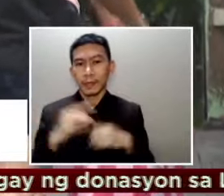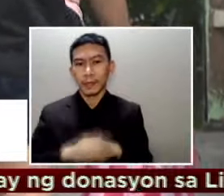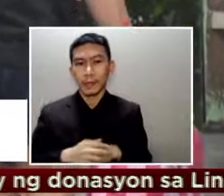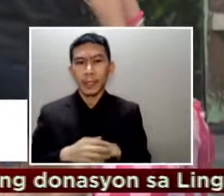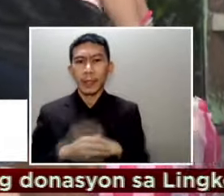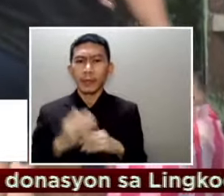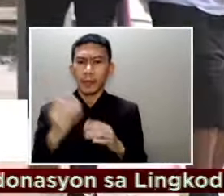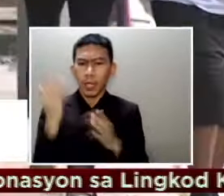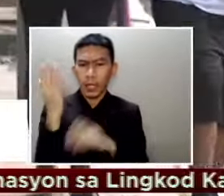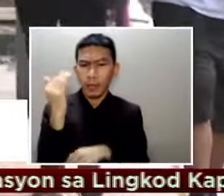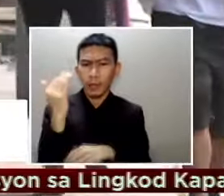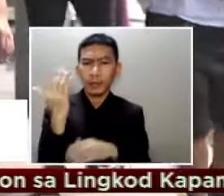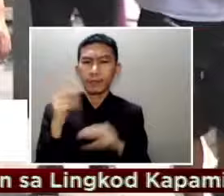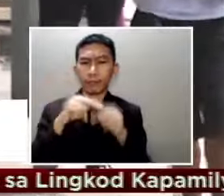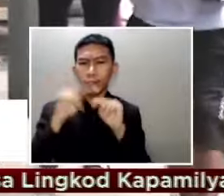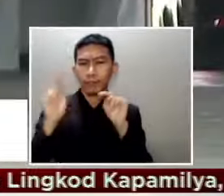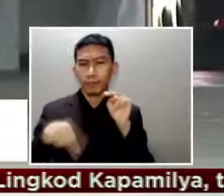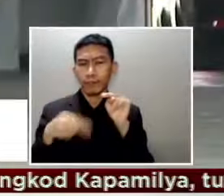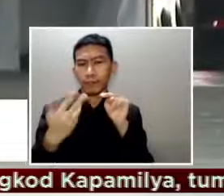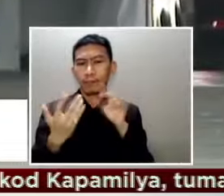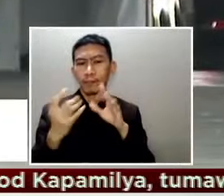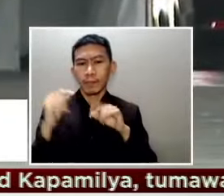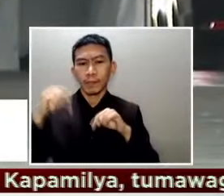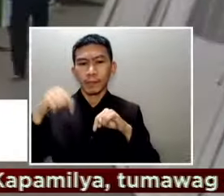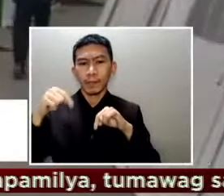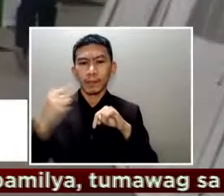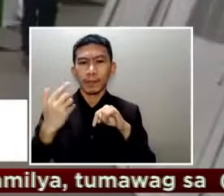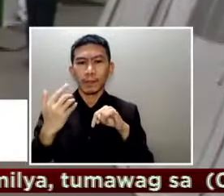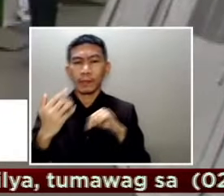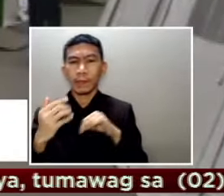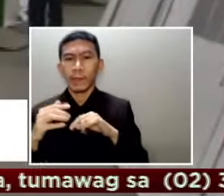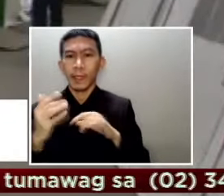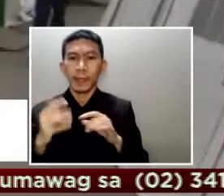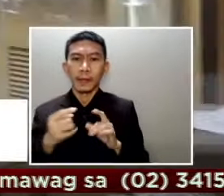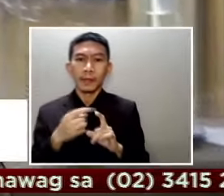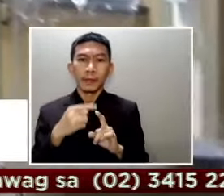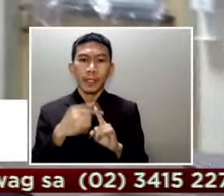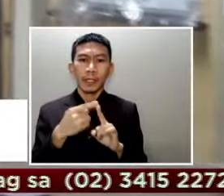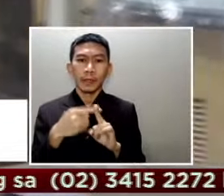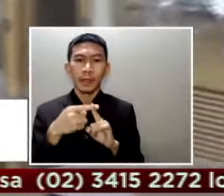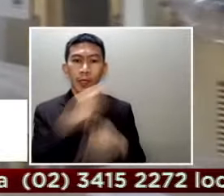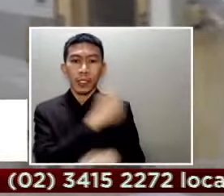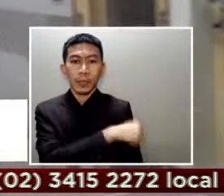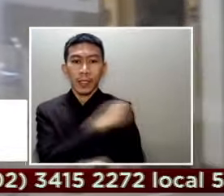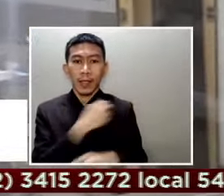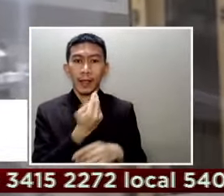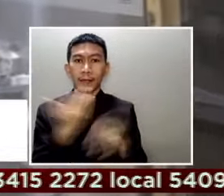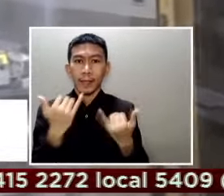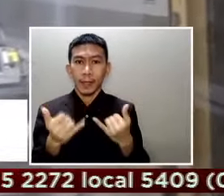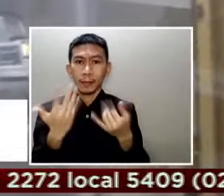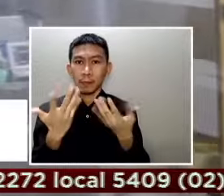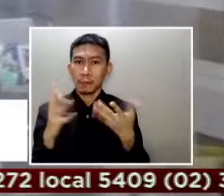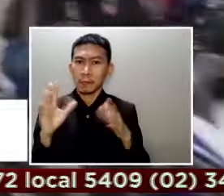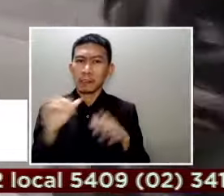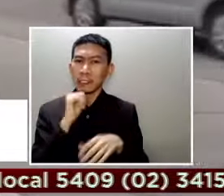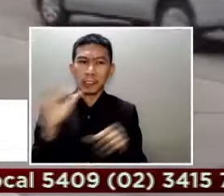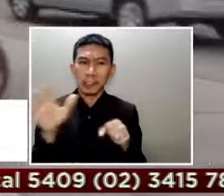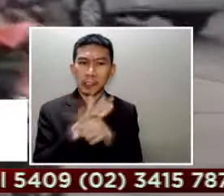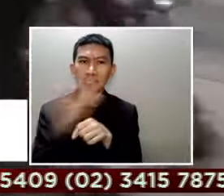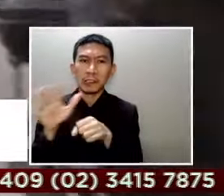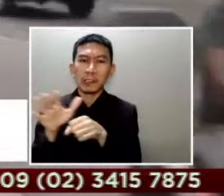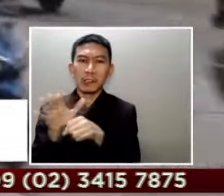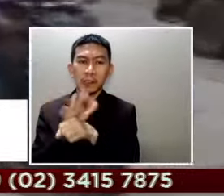ang bilang ng mga kaso ng COVID-19 at lumawag ang mga ospital simula na magkaroon ng surge noong Marso at Abril.